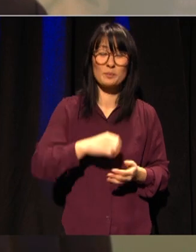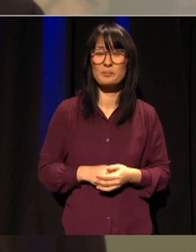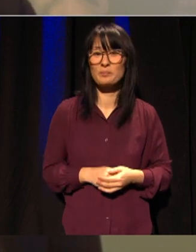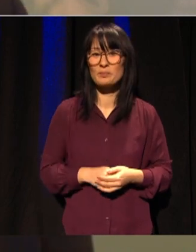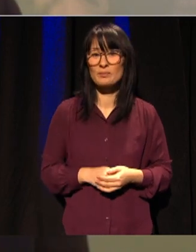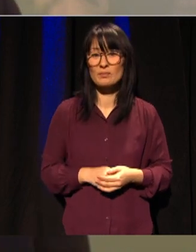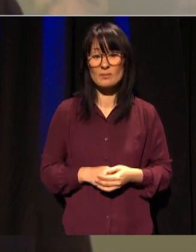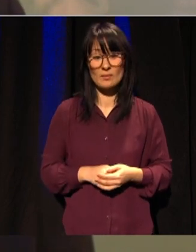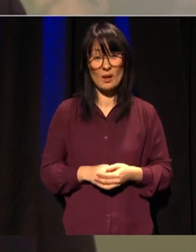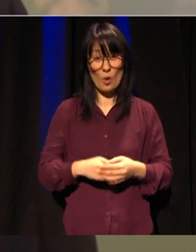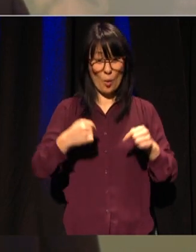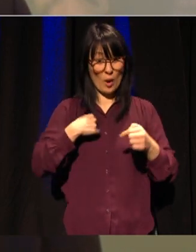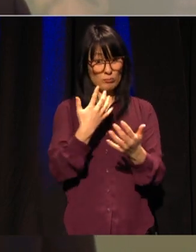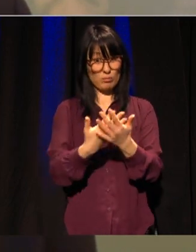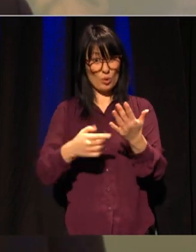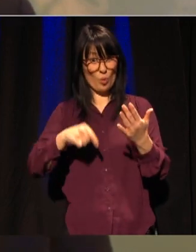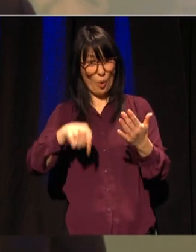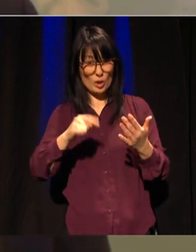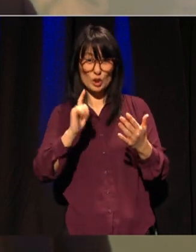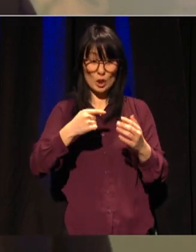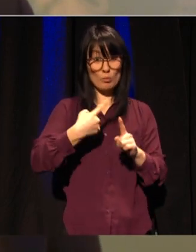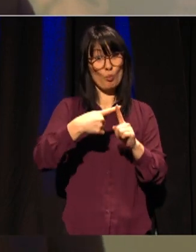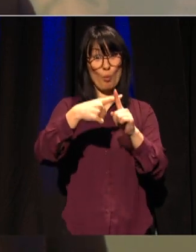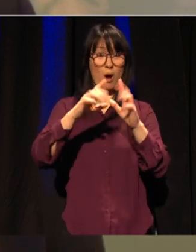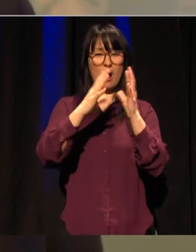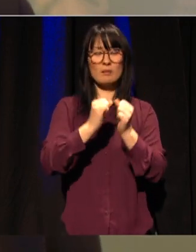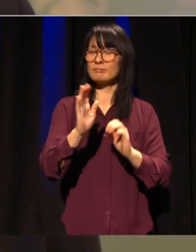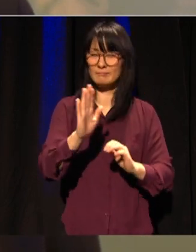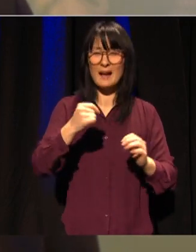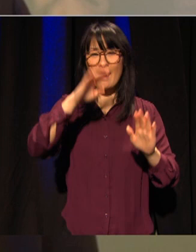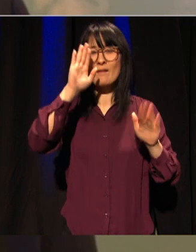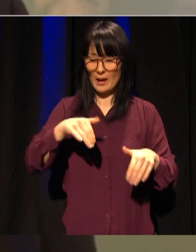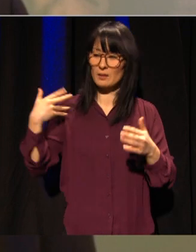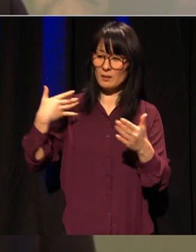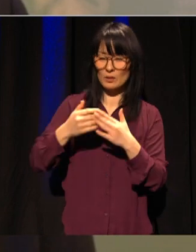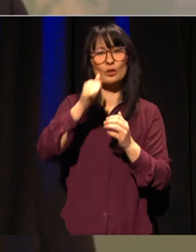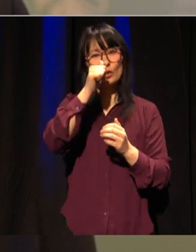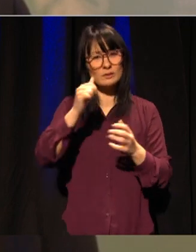å rosemale i dagens situasjon for jeg vet jo at det har vært tøft og at det fortsatt er det